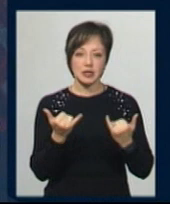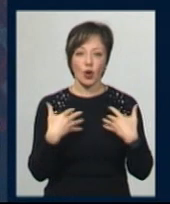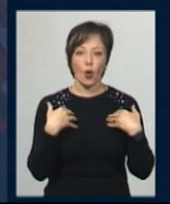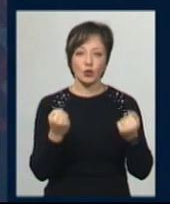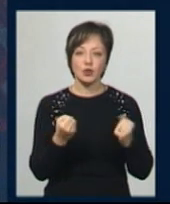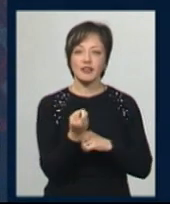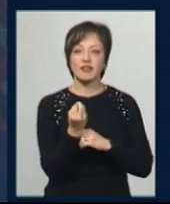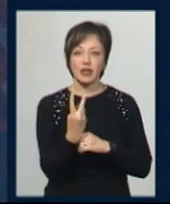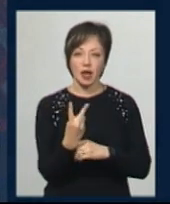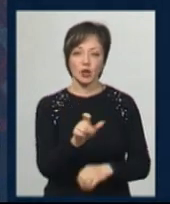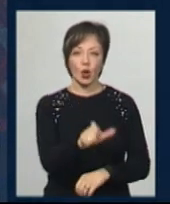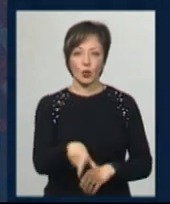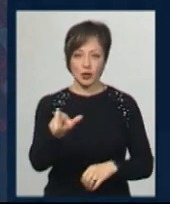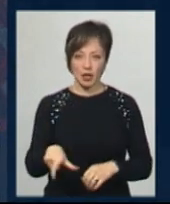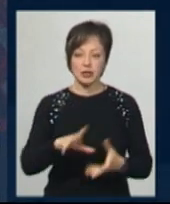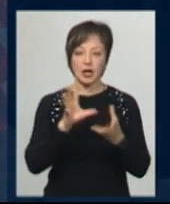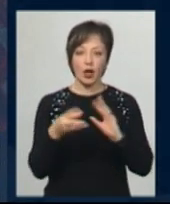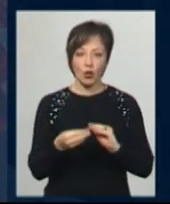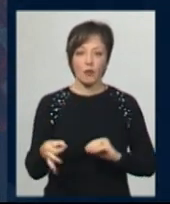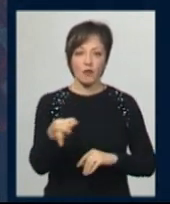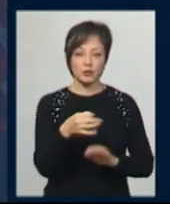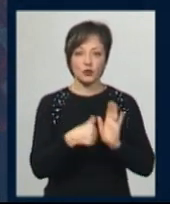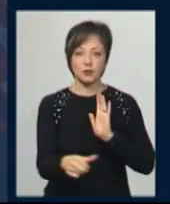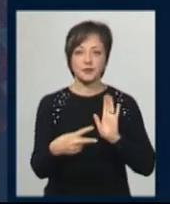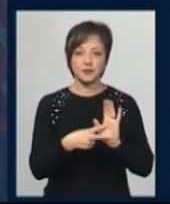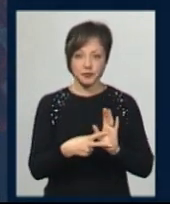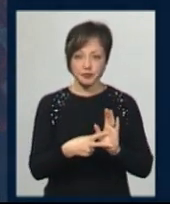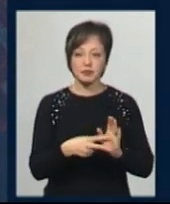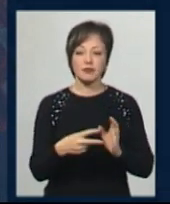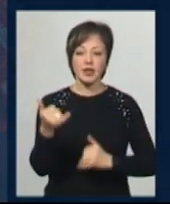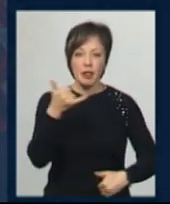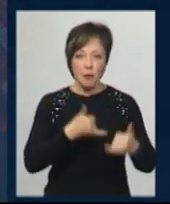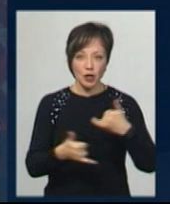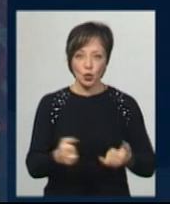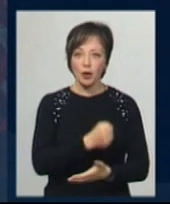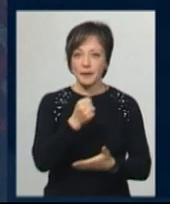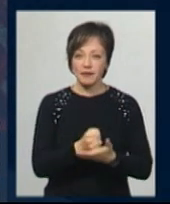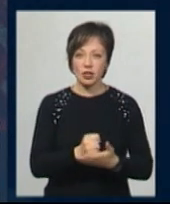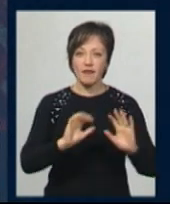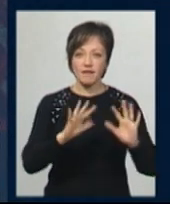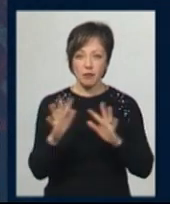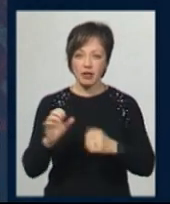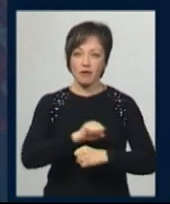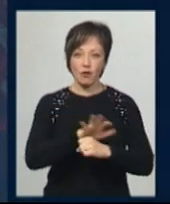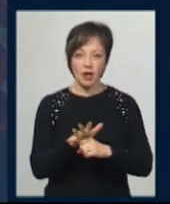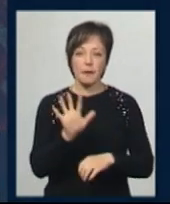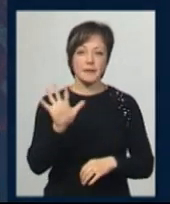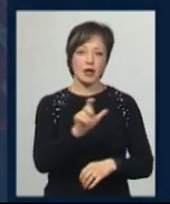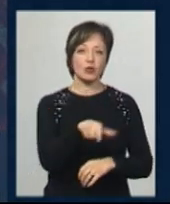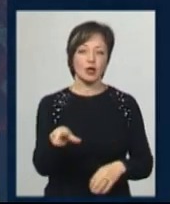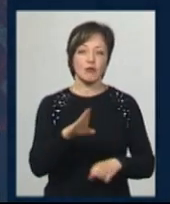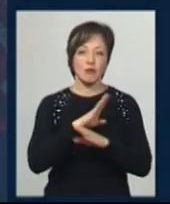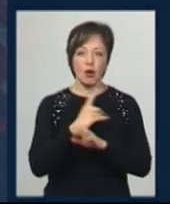одужали вже 12-ро людей. Загалом на Хмельниччині 67 лабораторно підтверджених випадків ковід-19. П'ятеро людей